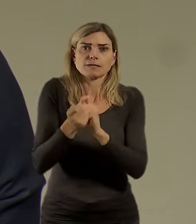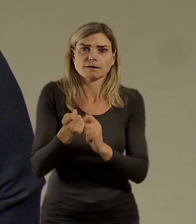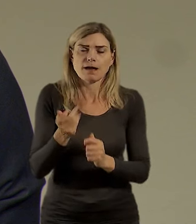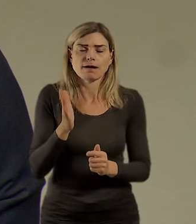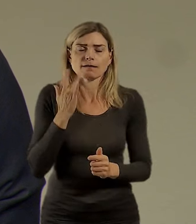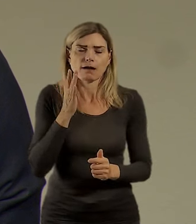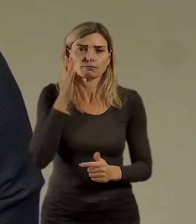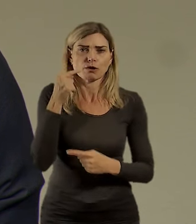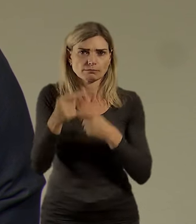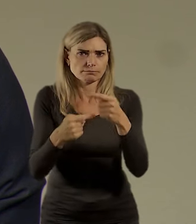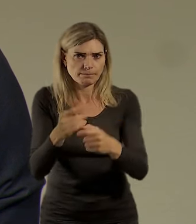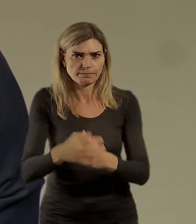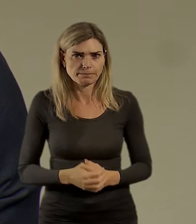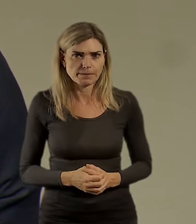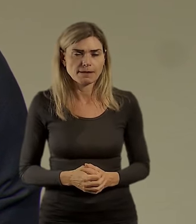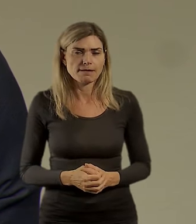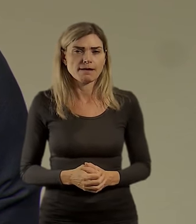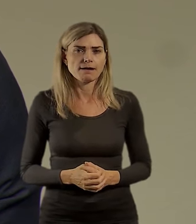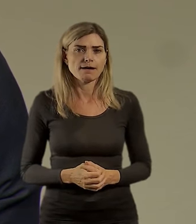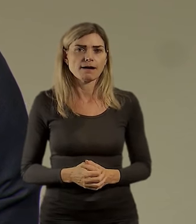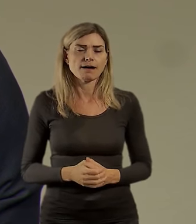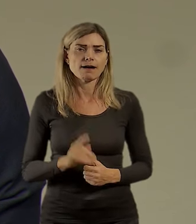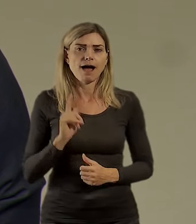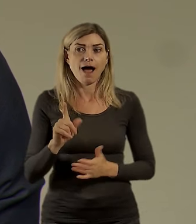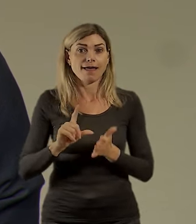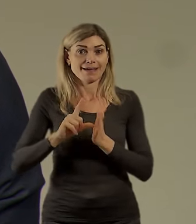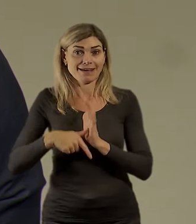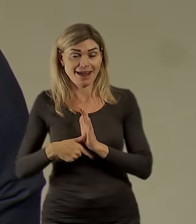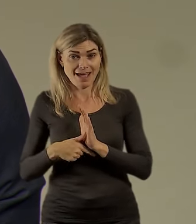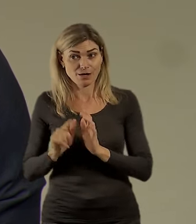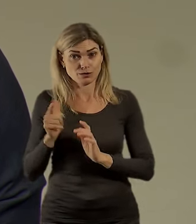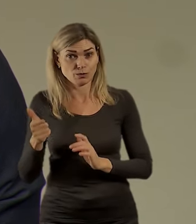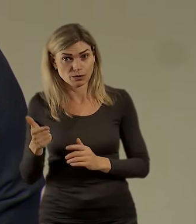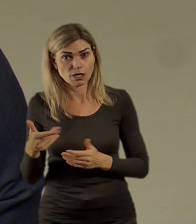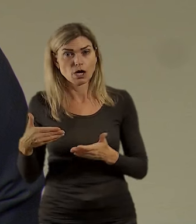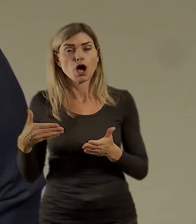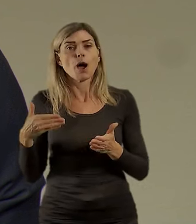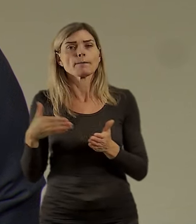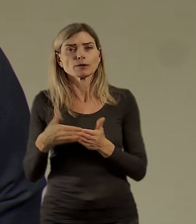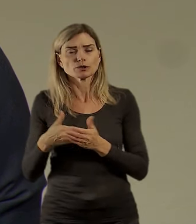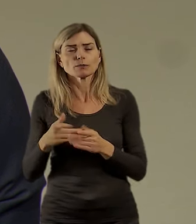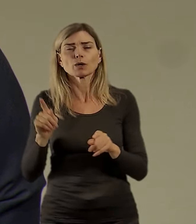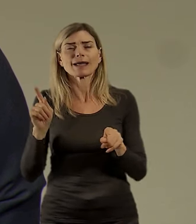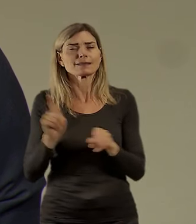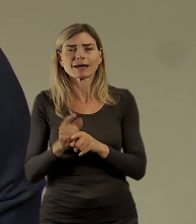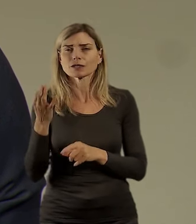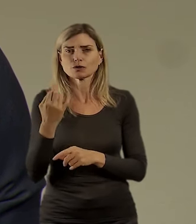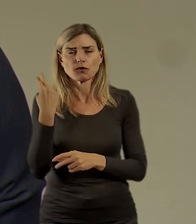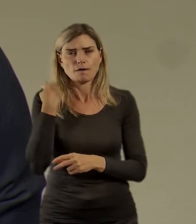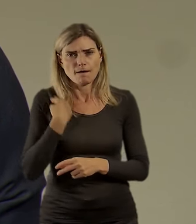A ten vztah s tím regionem potřebuje významné investice, především do té